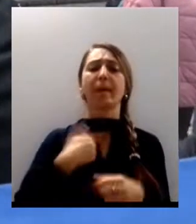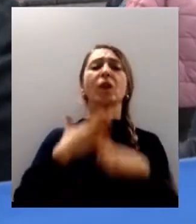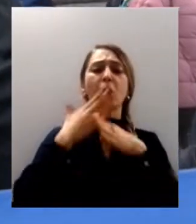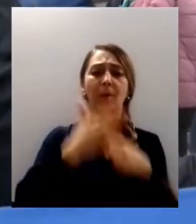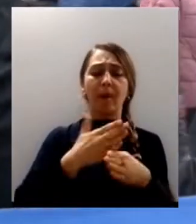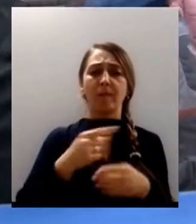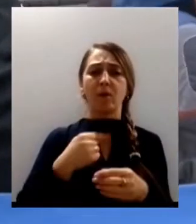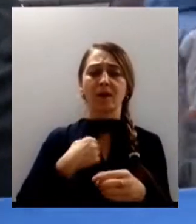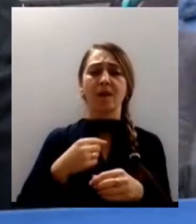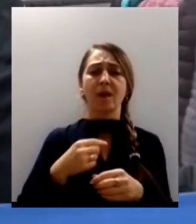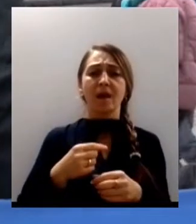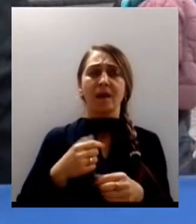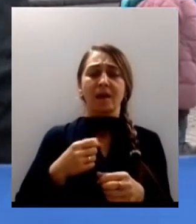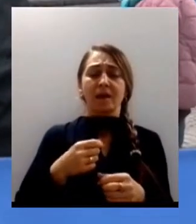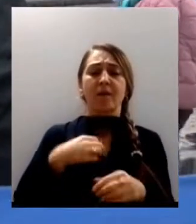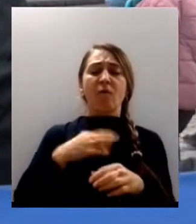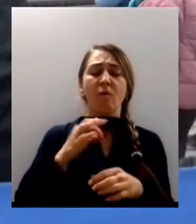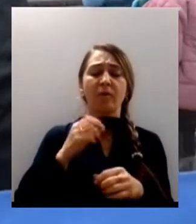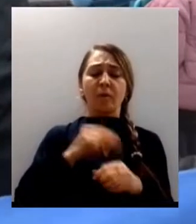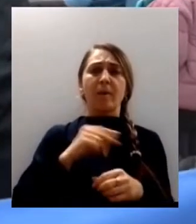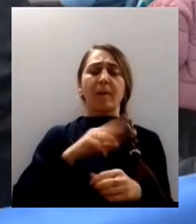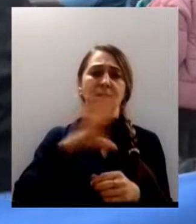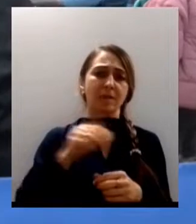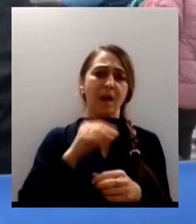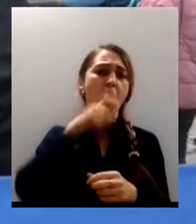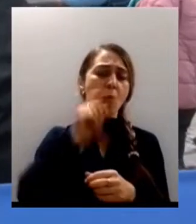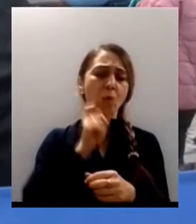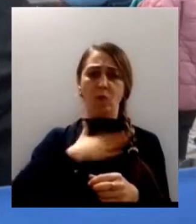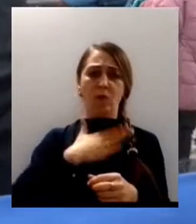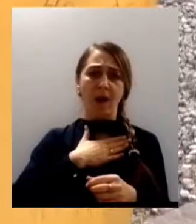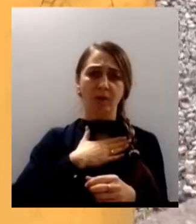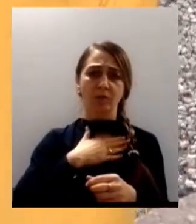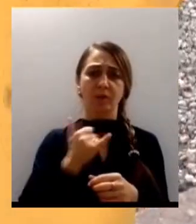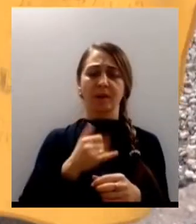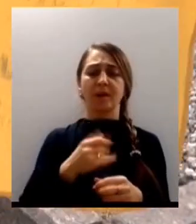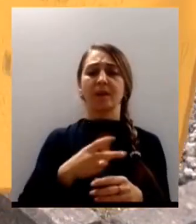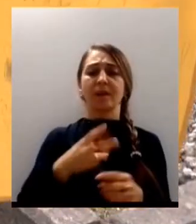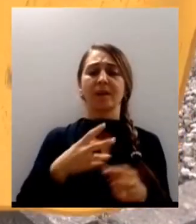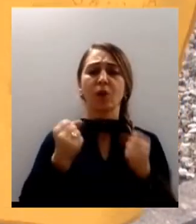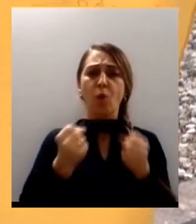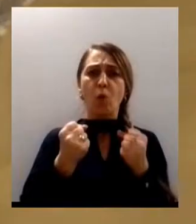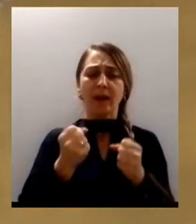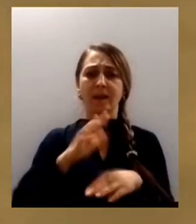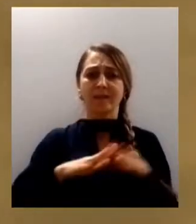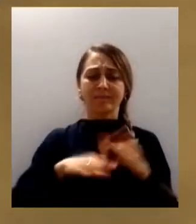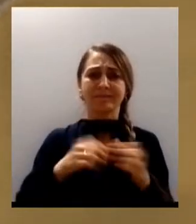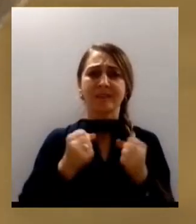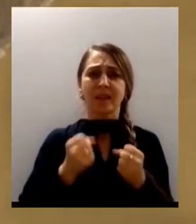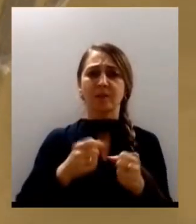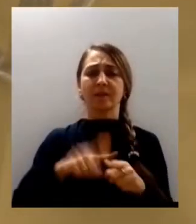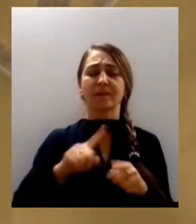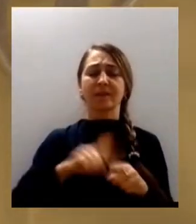наші збройні сили України і тримаємо за них міцні кулаки. Цей мені прапор подарував, як я був